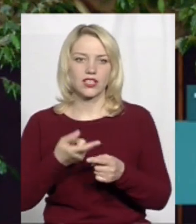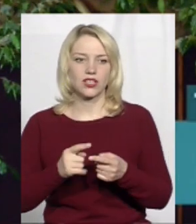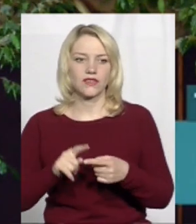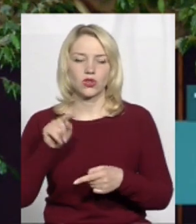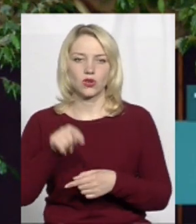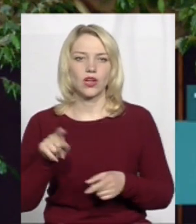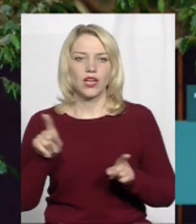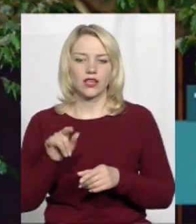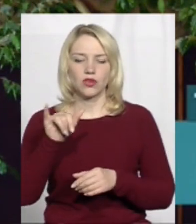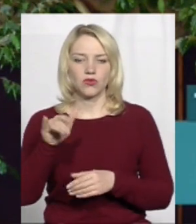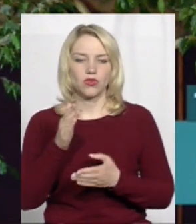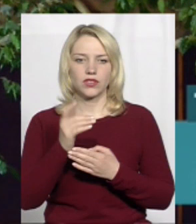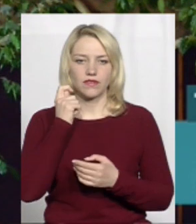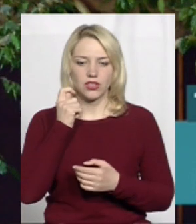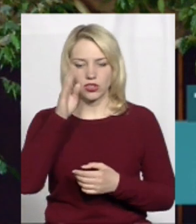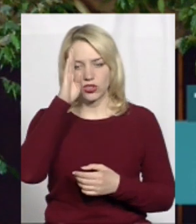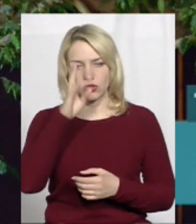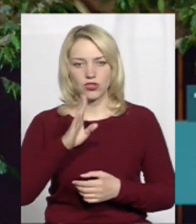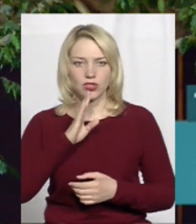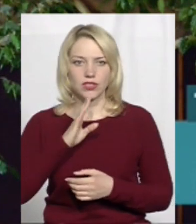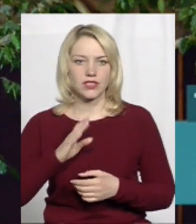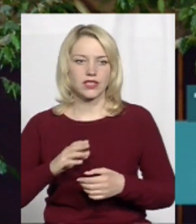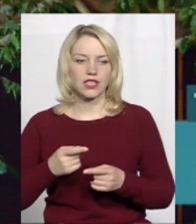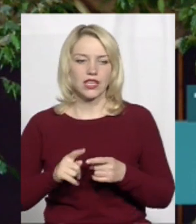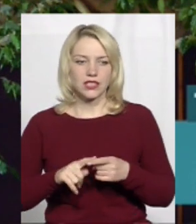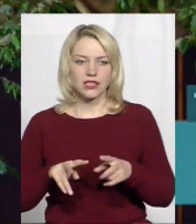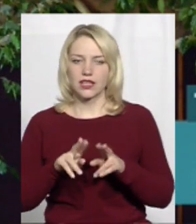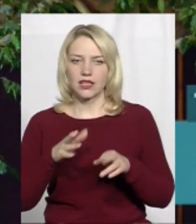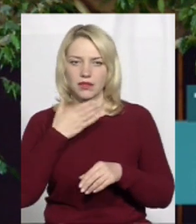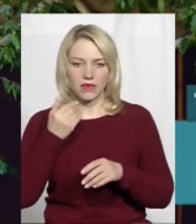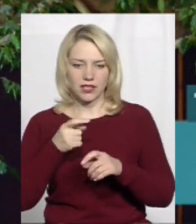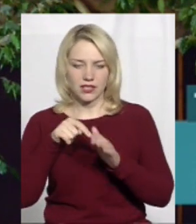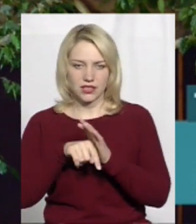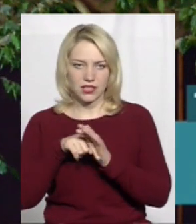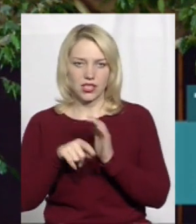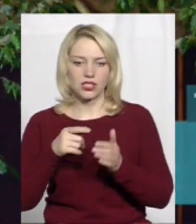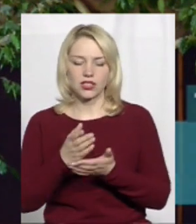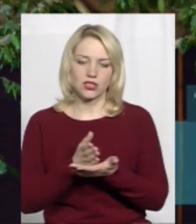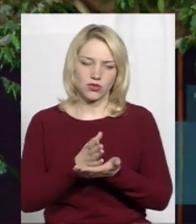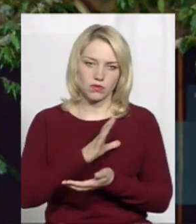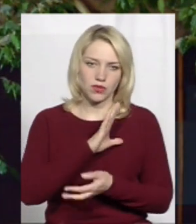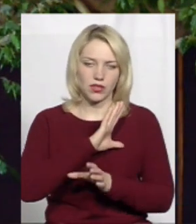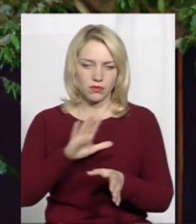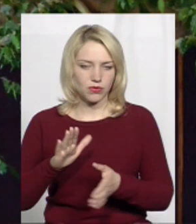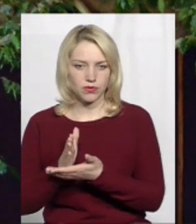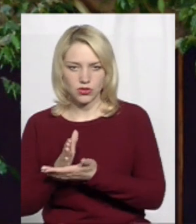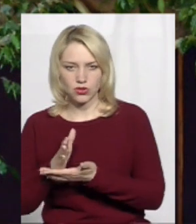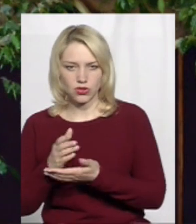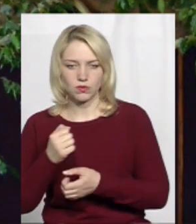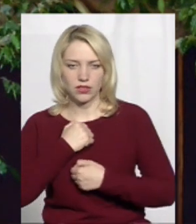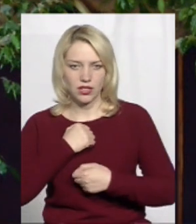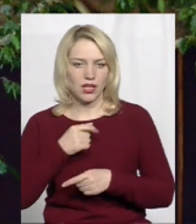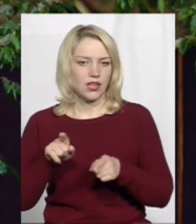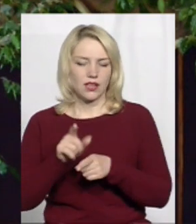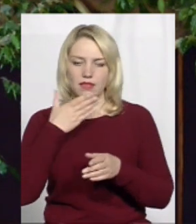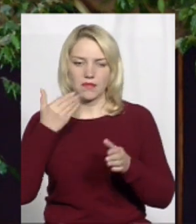в нього віг, це мужські чи жіночі статі, це теж не знає. Проходив він службу чи не проходив службу, це теж не має значення.